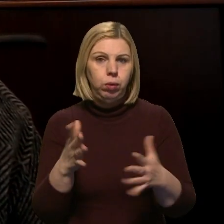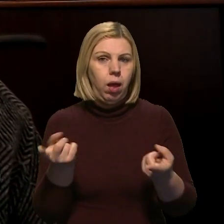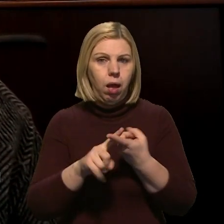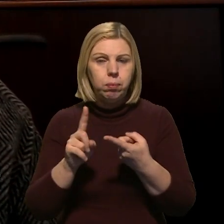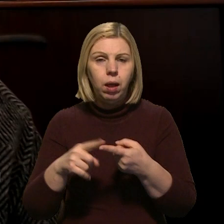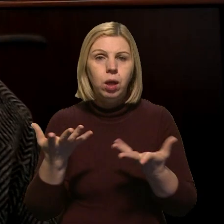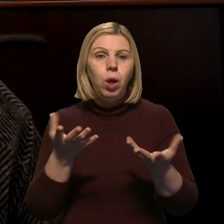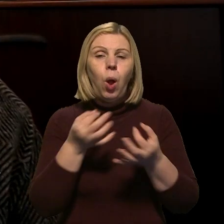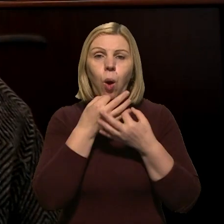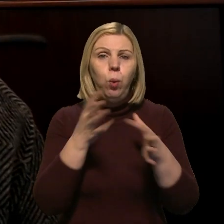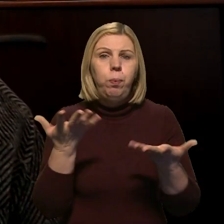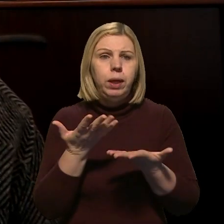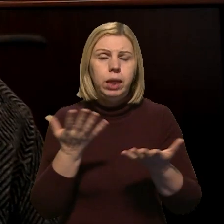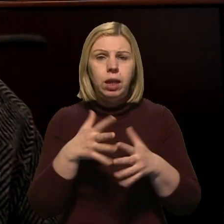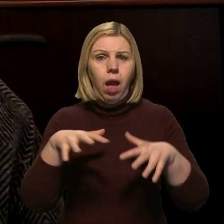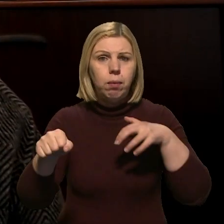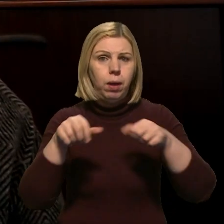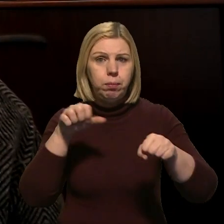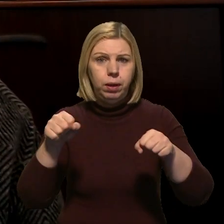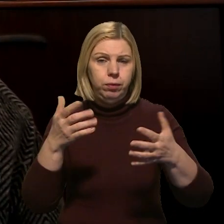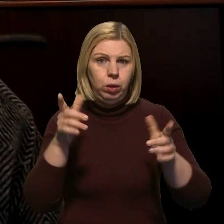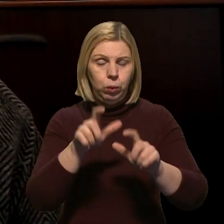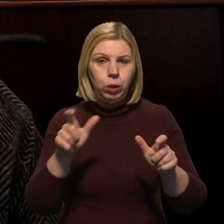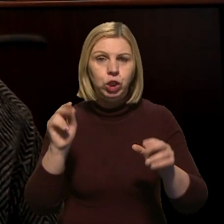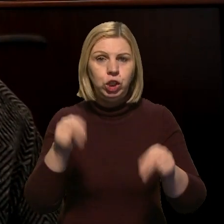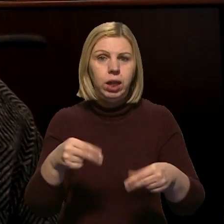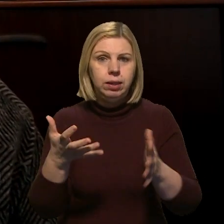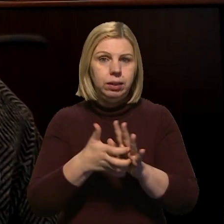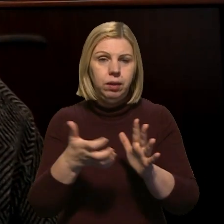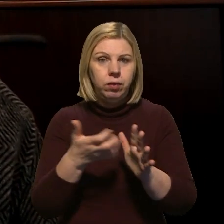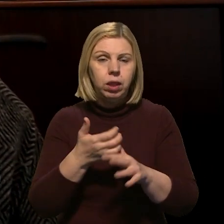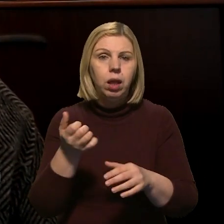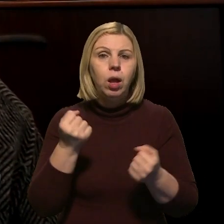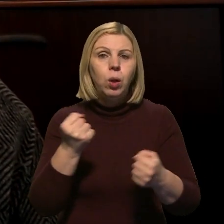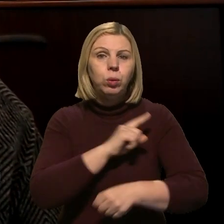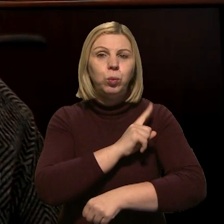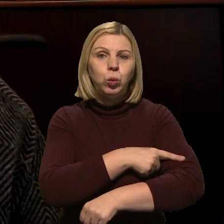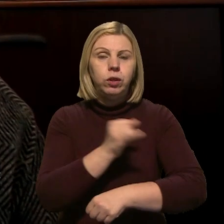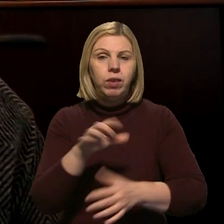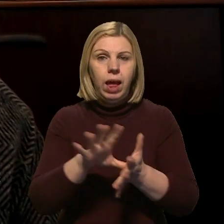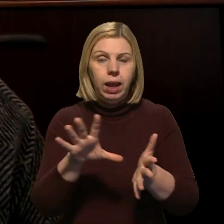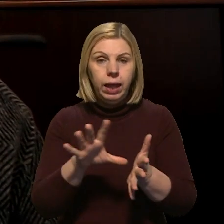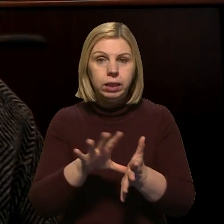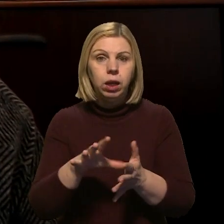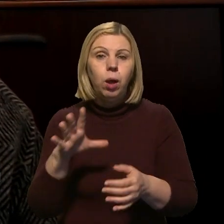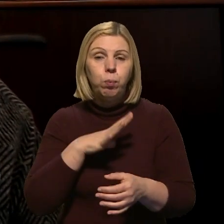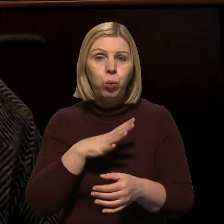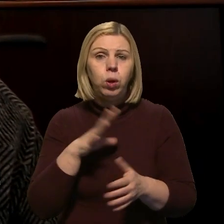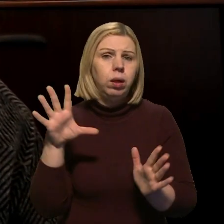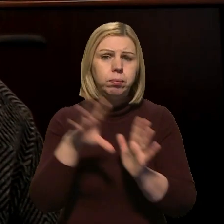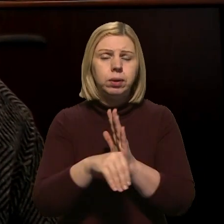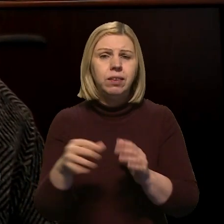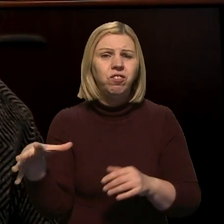уникнути будь-яких відключень споживачів через нестачу потужності в енергосистемі. Були задіяні